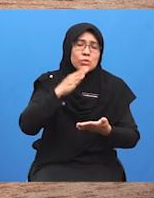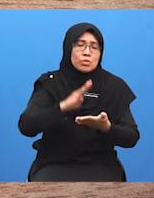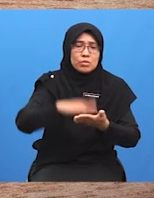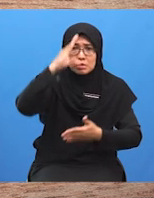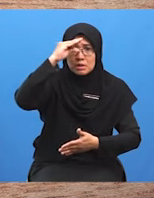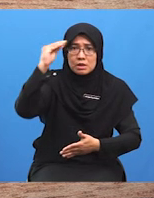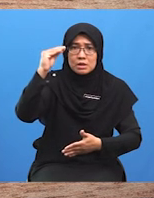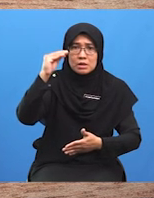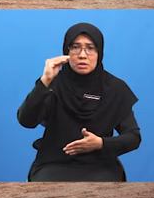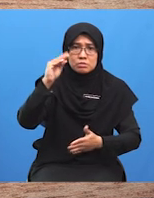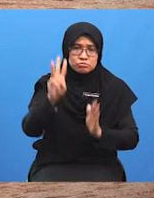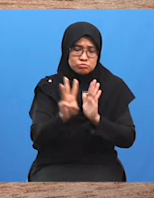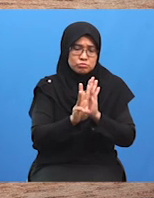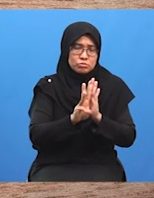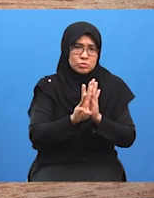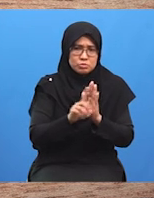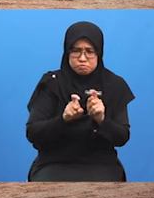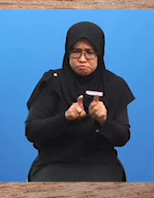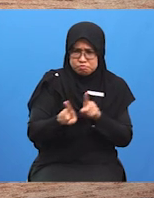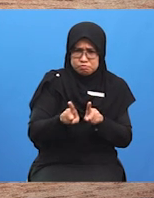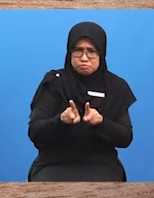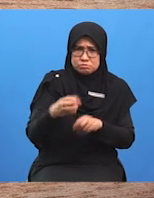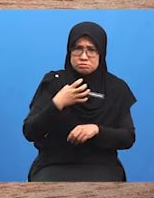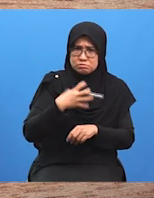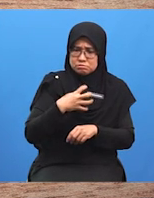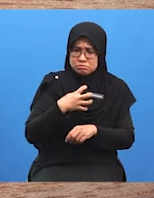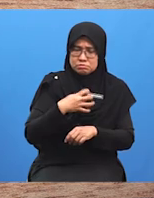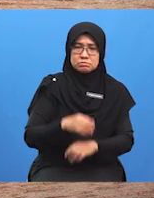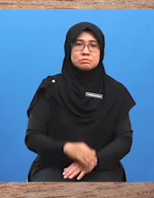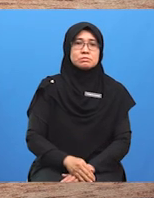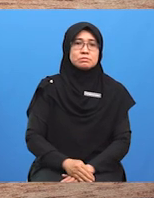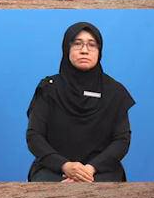bagi bad guy Watak yang kasar dalam perundingan